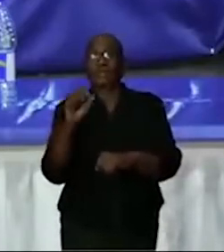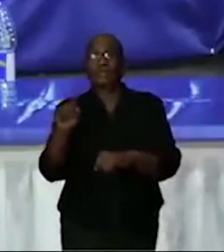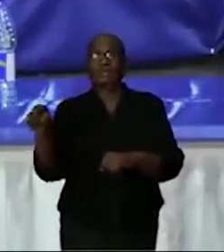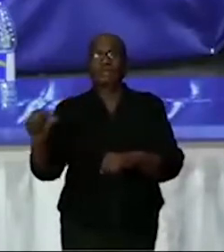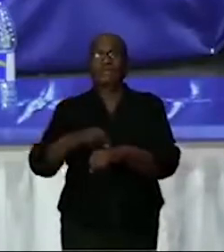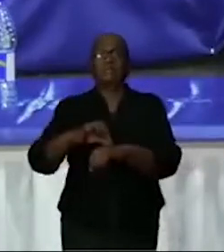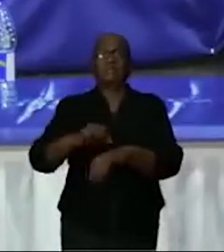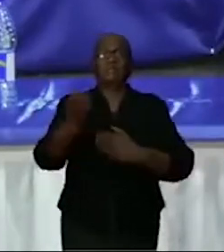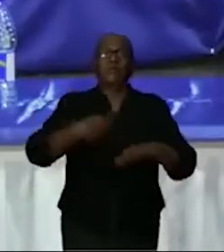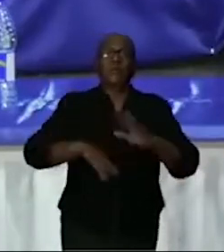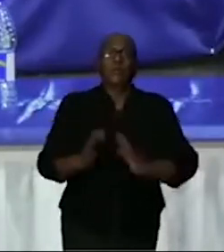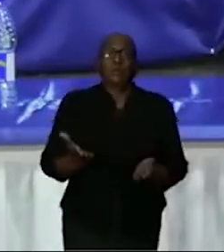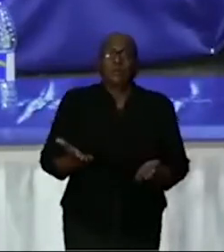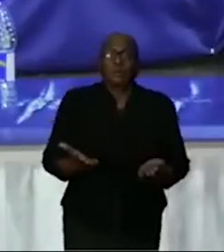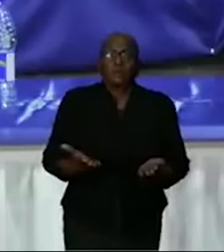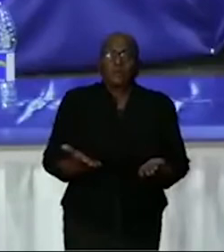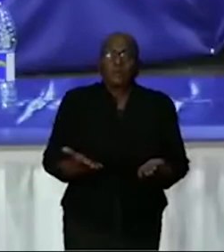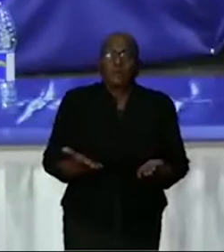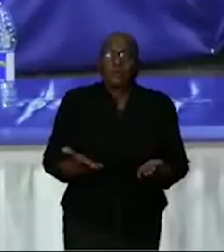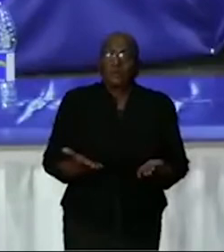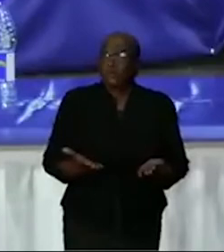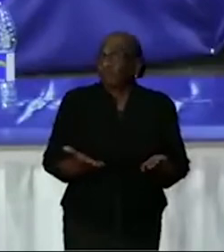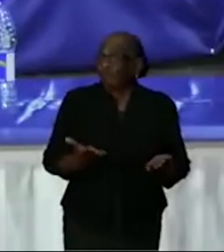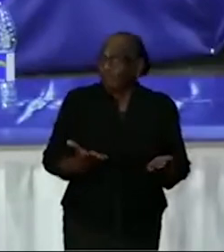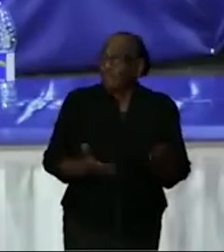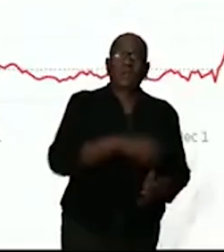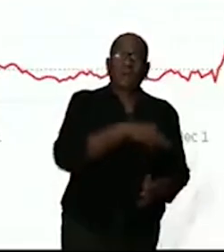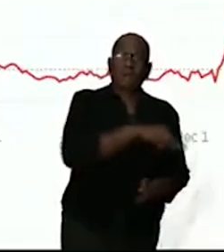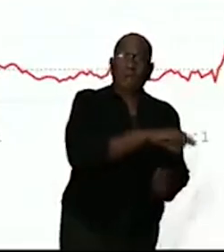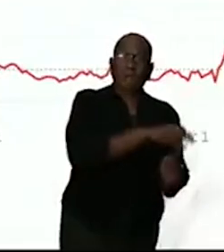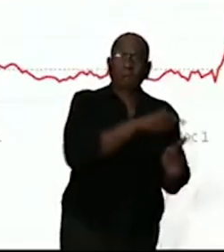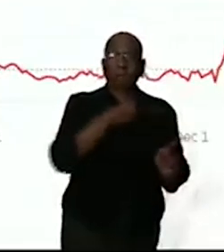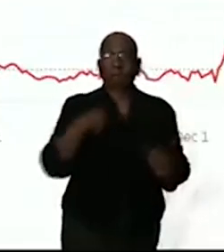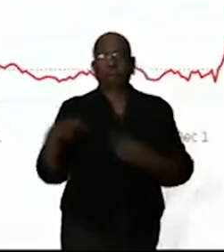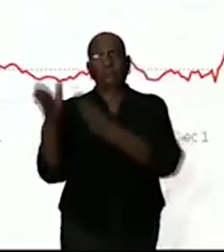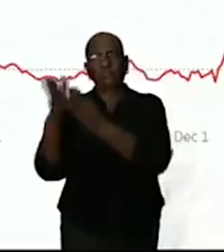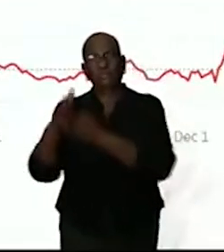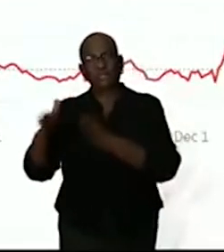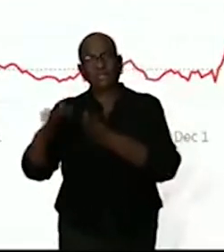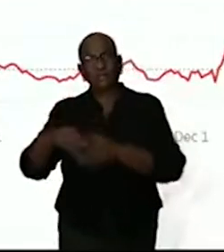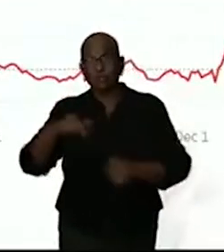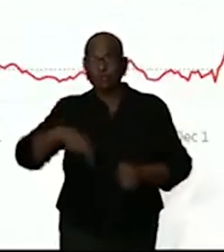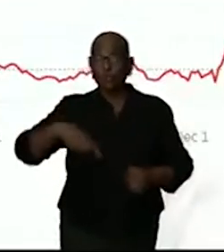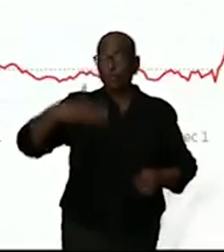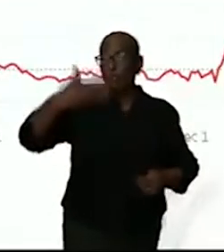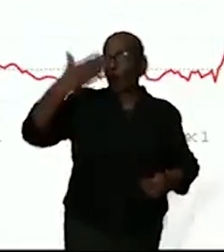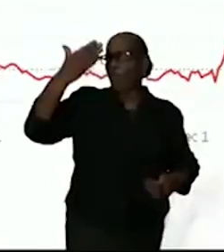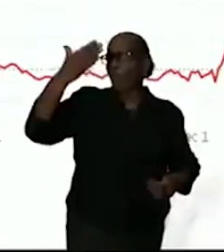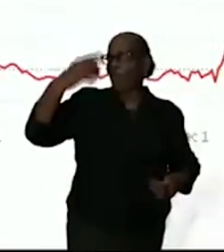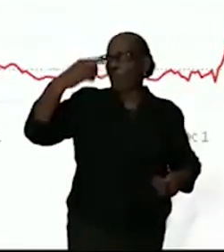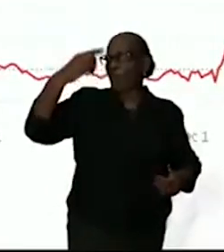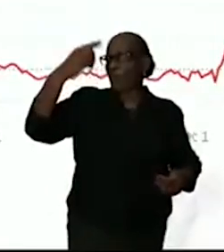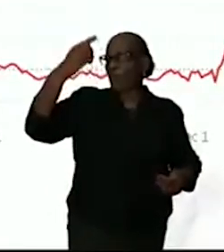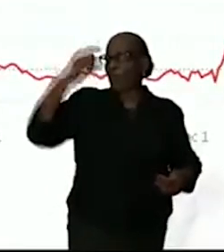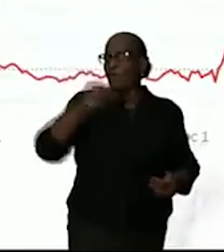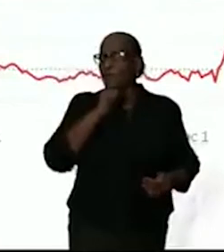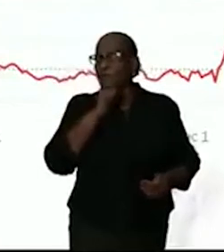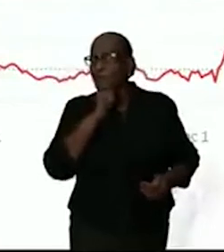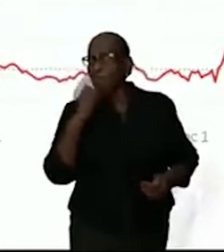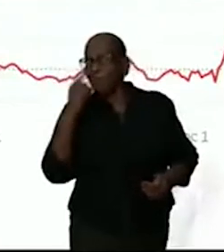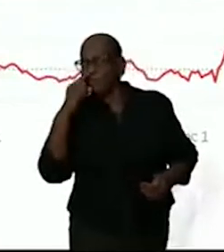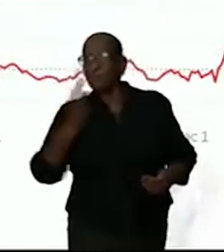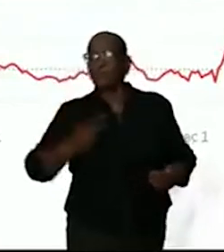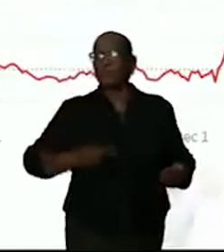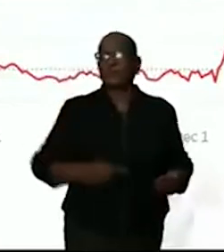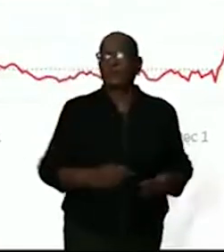ziek. En dat is best wel veel. En we zien hoe hoog het is geweest in de maanden mei en juni,